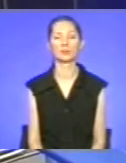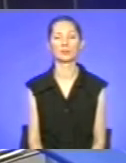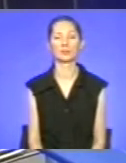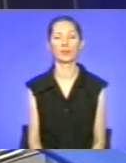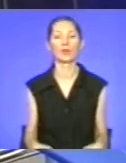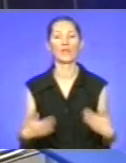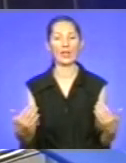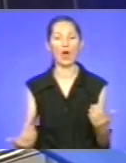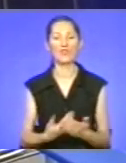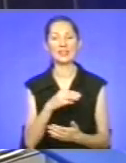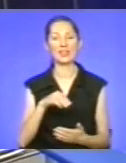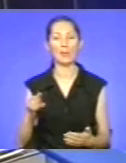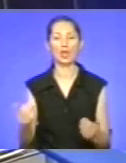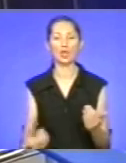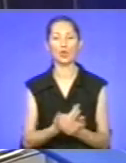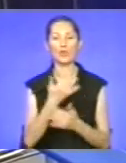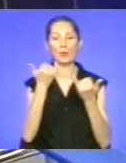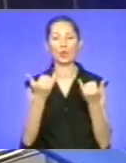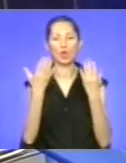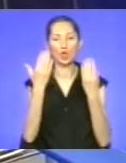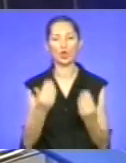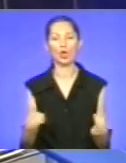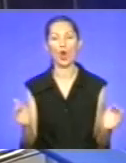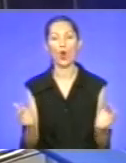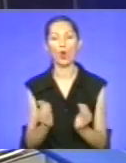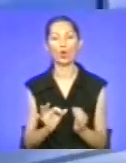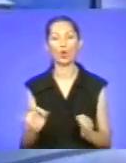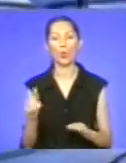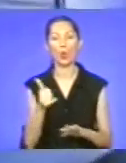Вітаю, Вісті ТТБ з новинами сьогоднішнього дня. Коротко про головне.